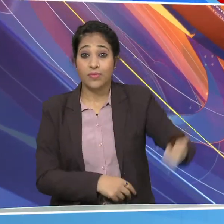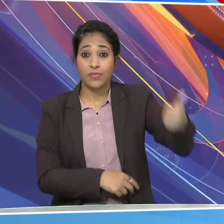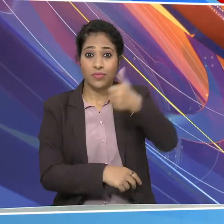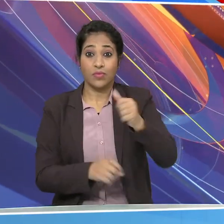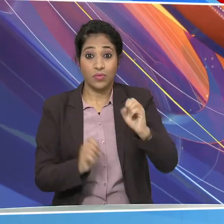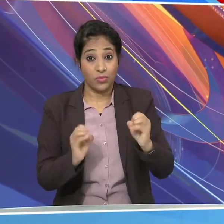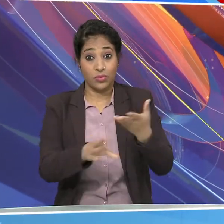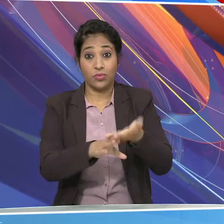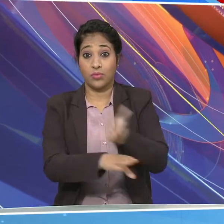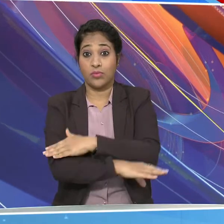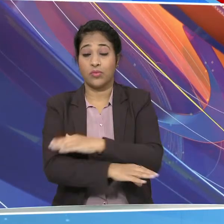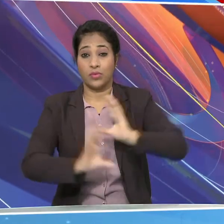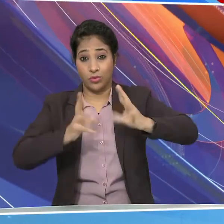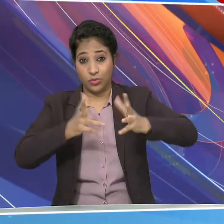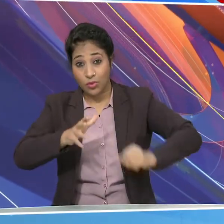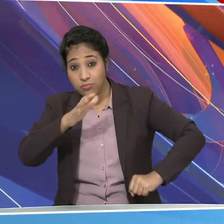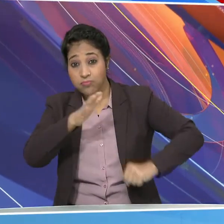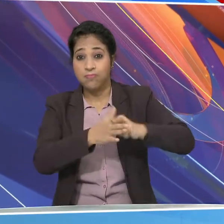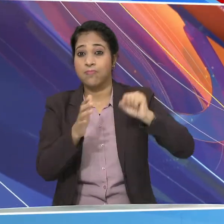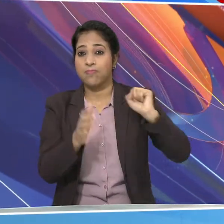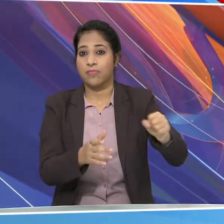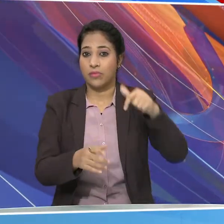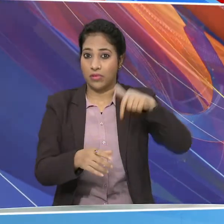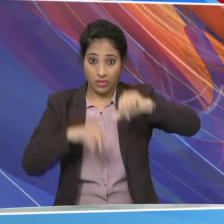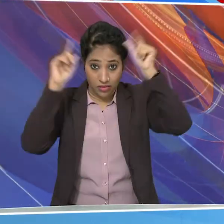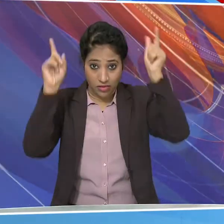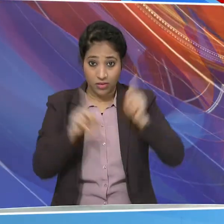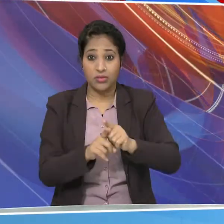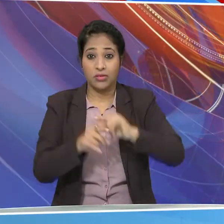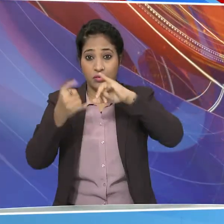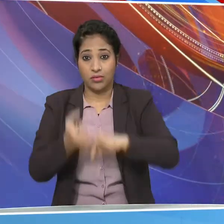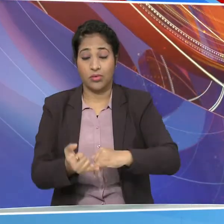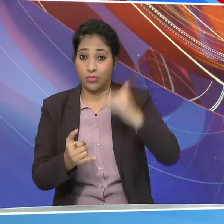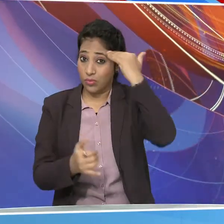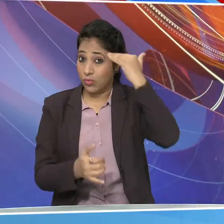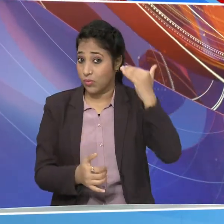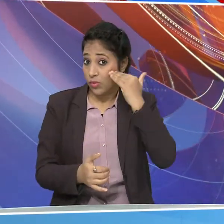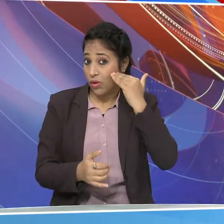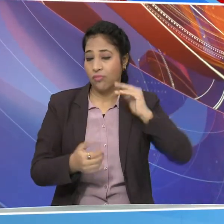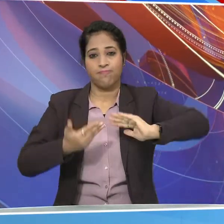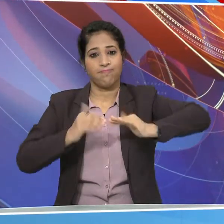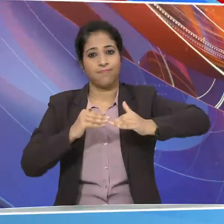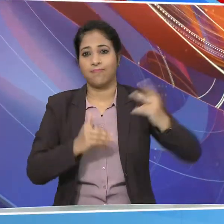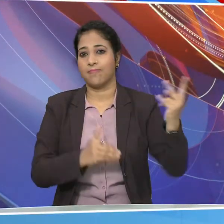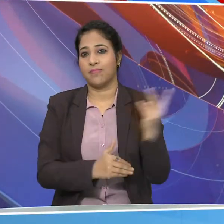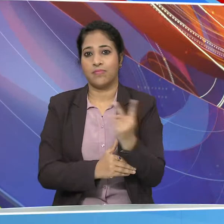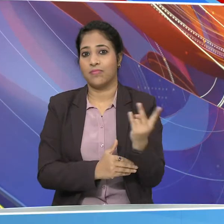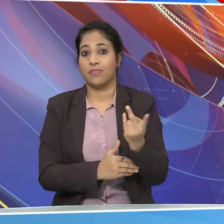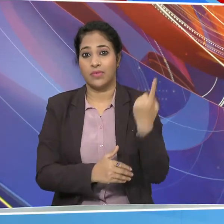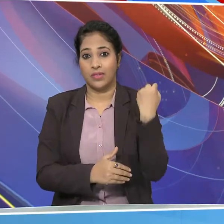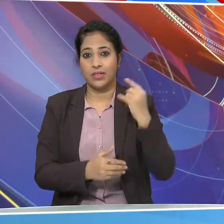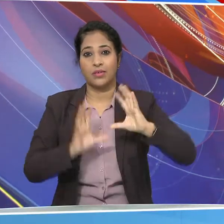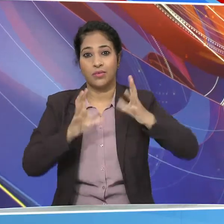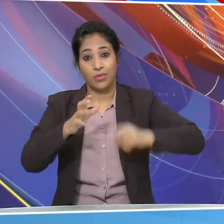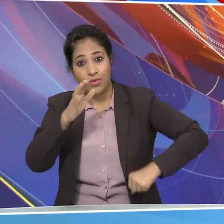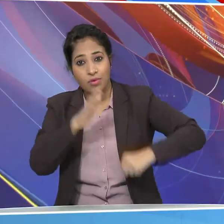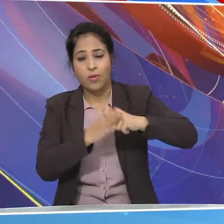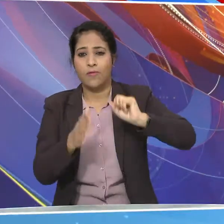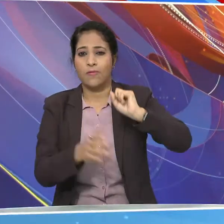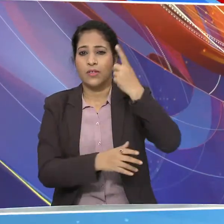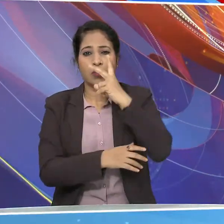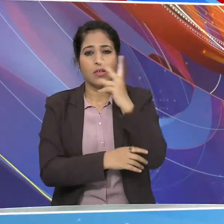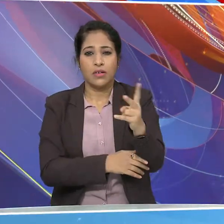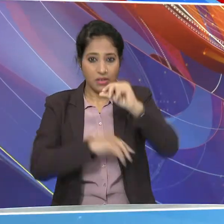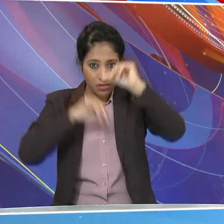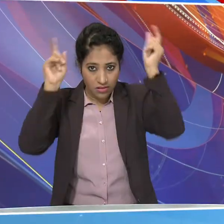से पहले जारी वॉली वॉल मुकाबले में आज भारत और दक्षिन कोरिया आमने सामने होंगे वही कल खेले गए वॉली बॉल के पहले माच में